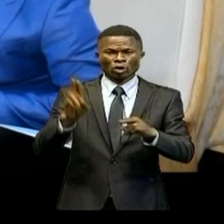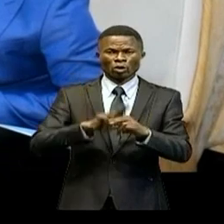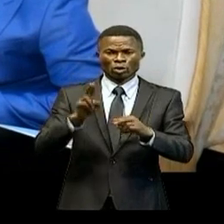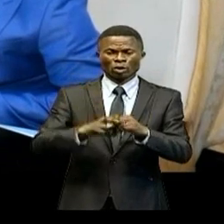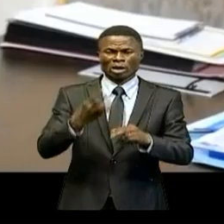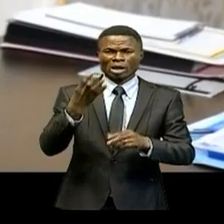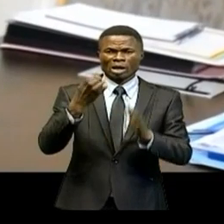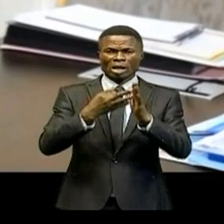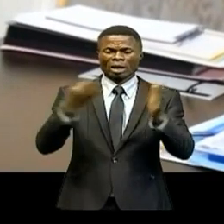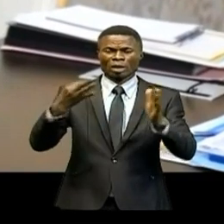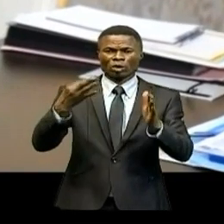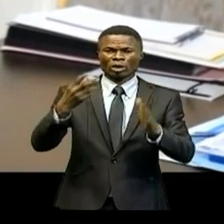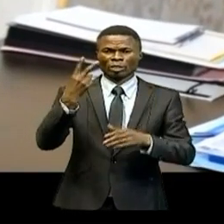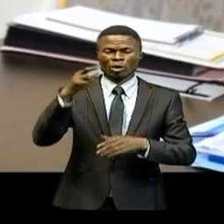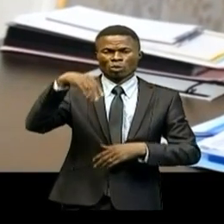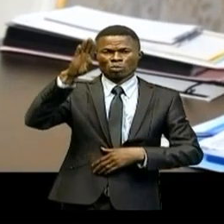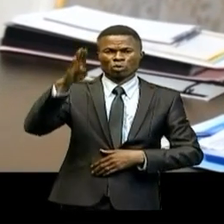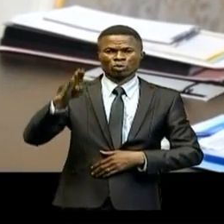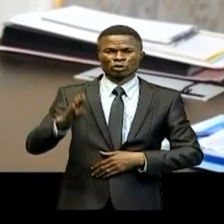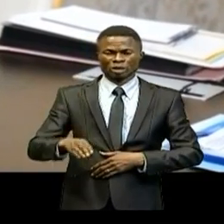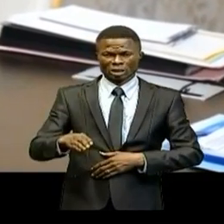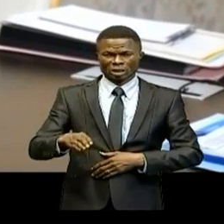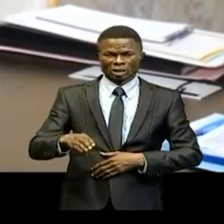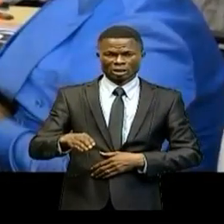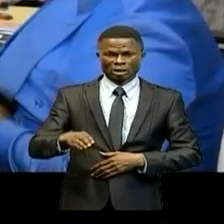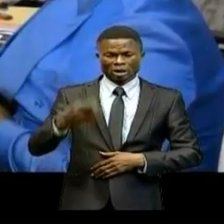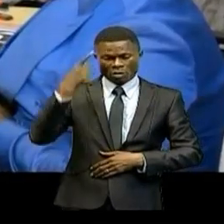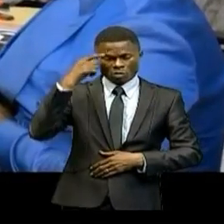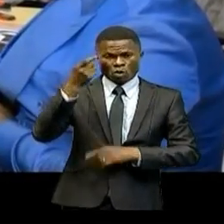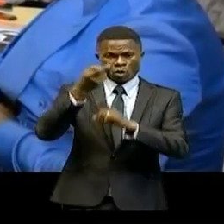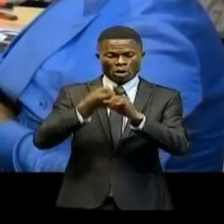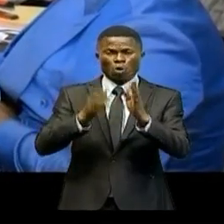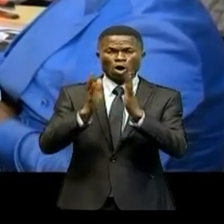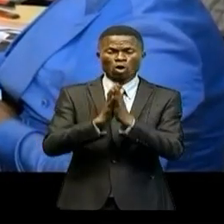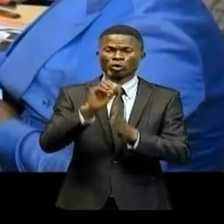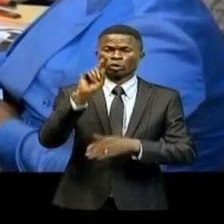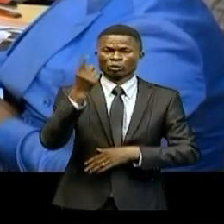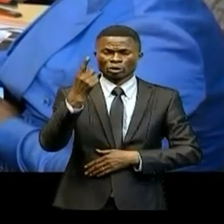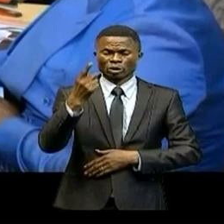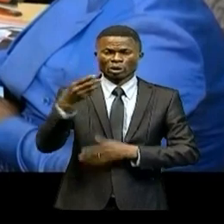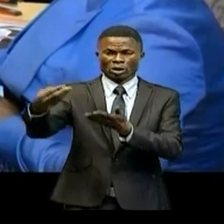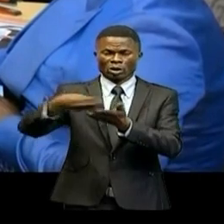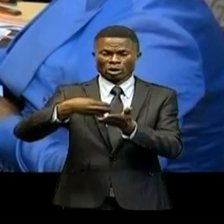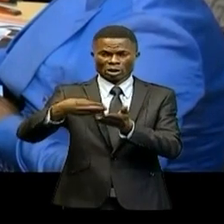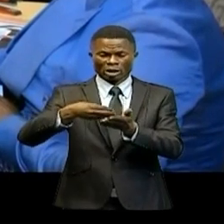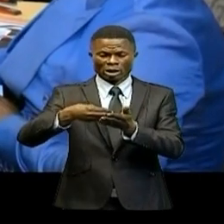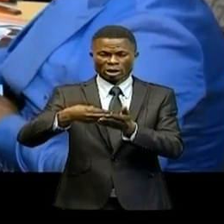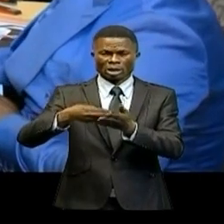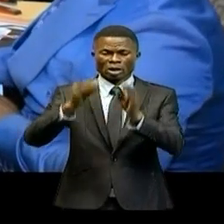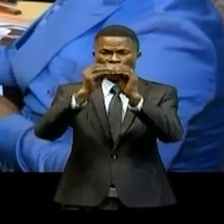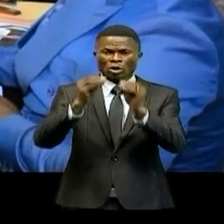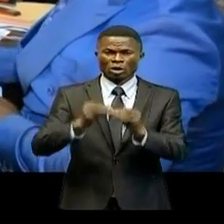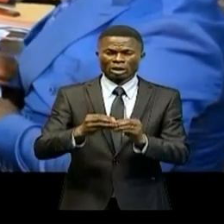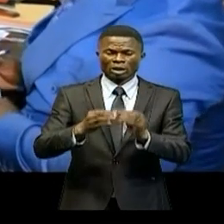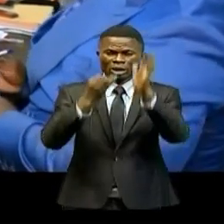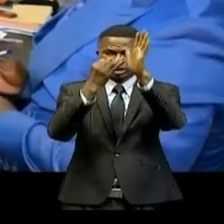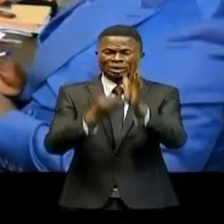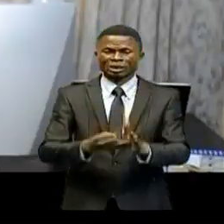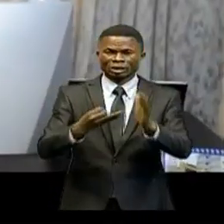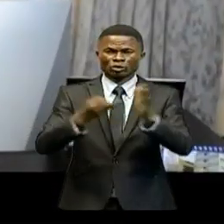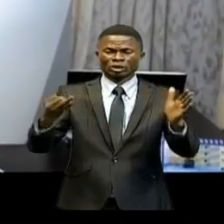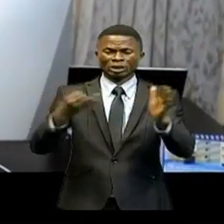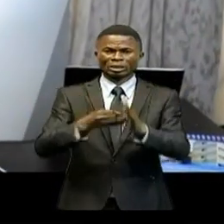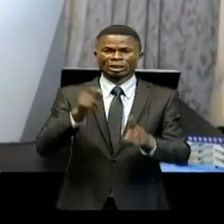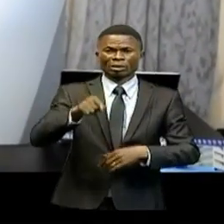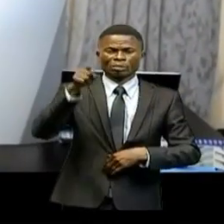92%. Pour les seuls mois d'octobre, les recettes ont été de 767 milliards